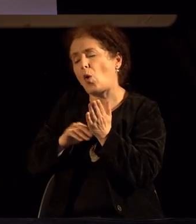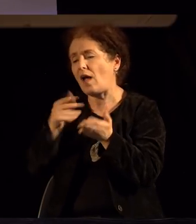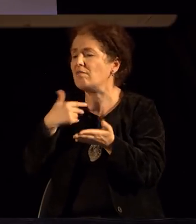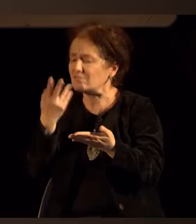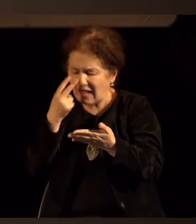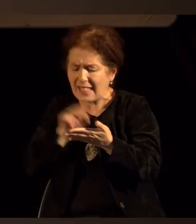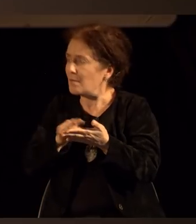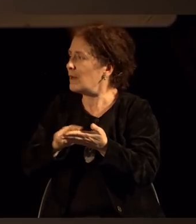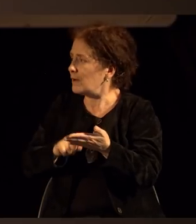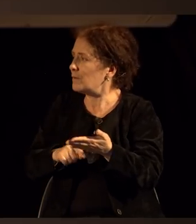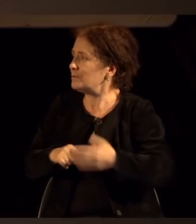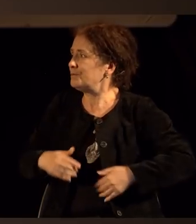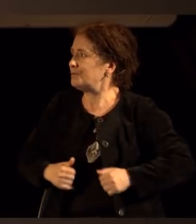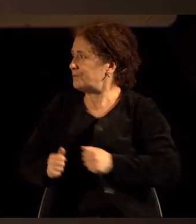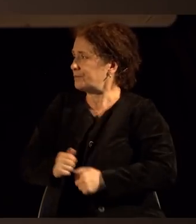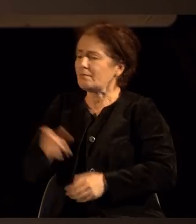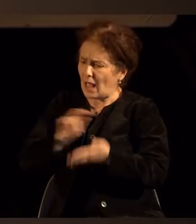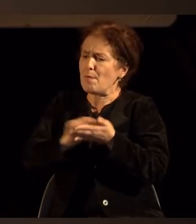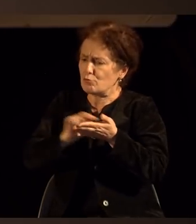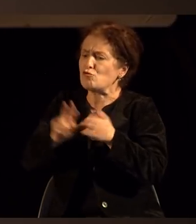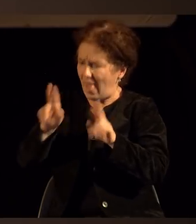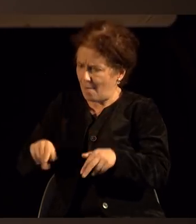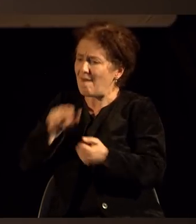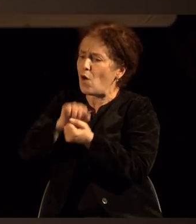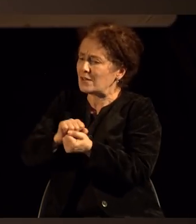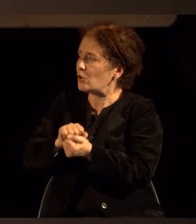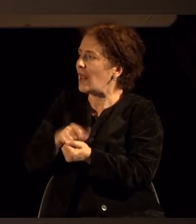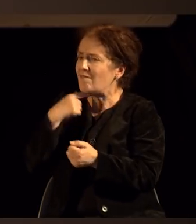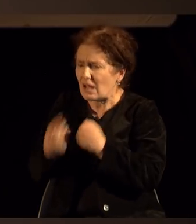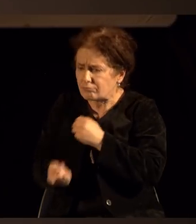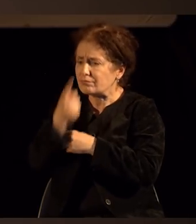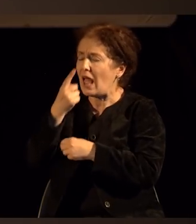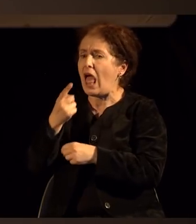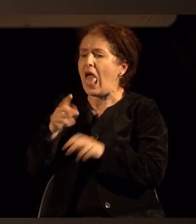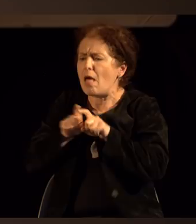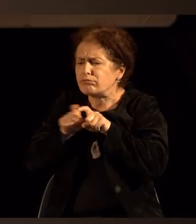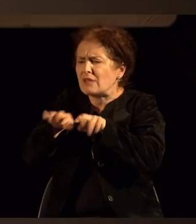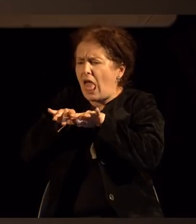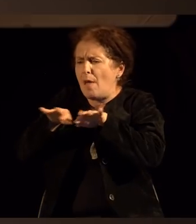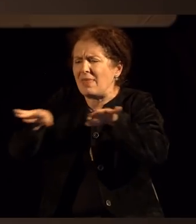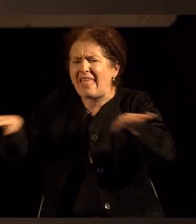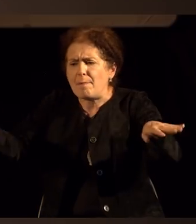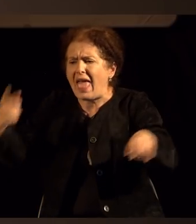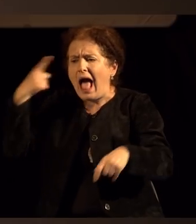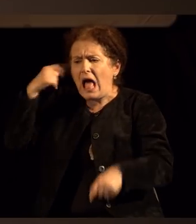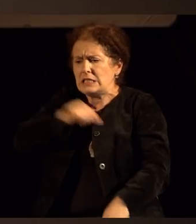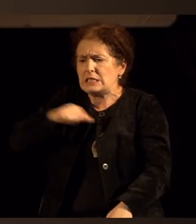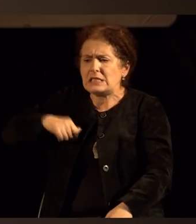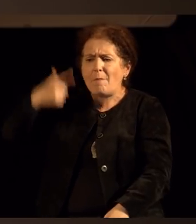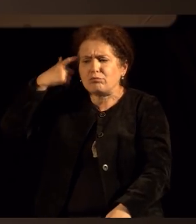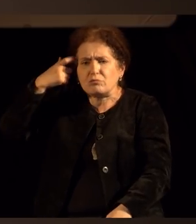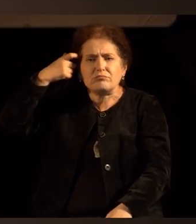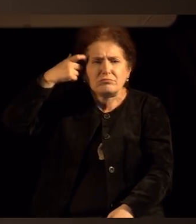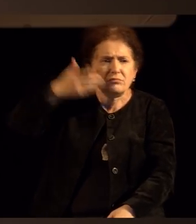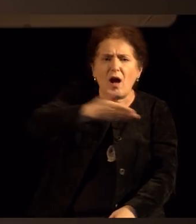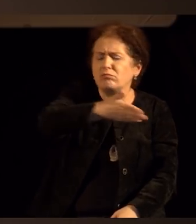меѓу тоа, као тако нешто стои запишано, дека е настанала епидемија на самоубиства. Бидејќи, живото